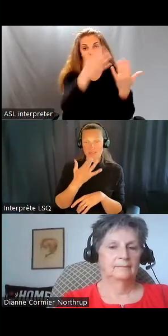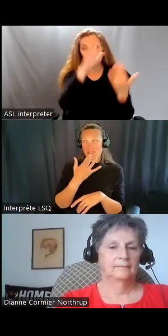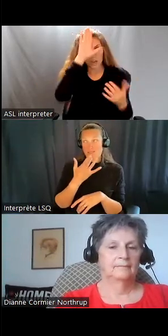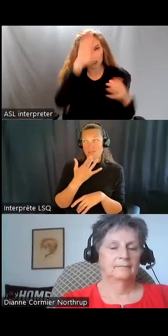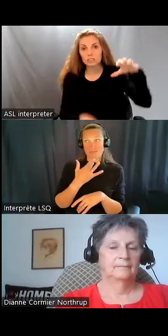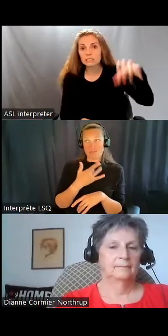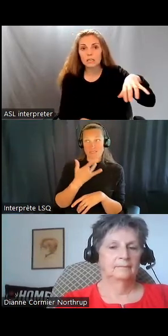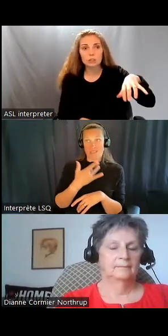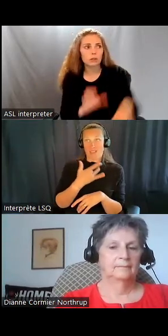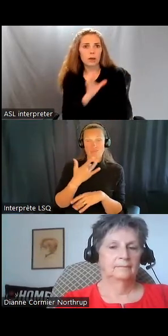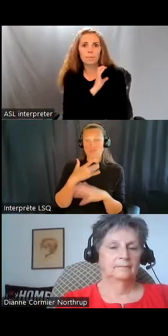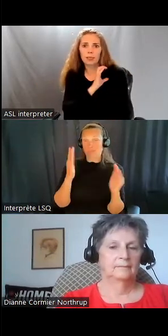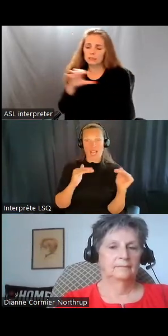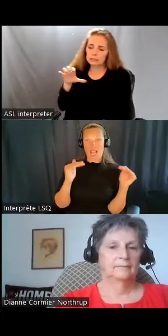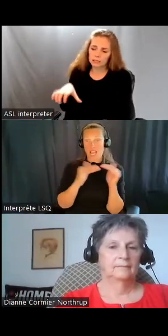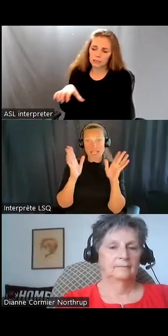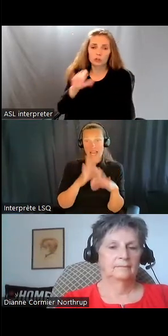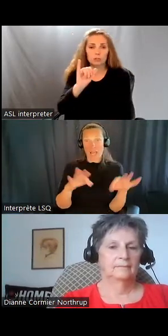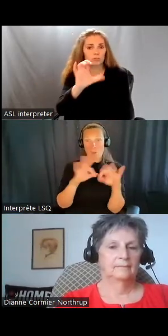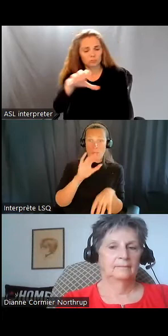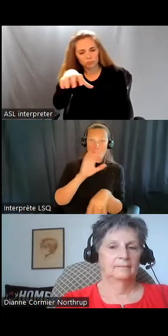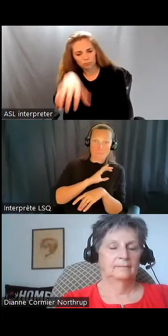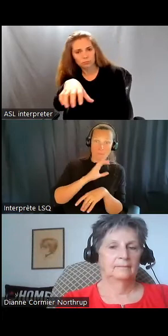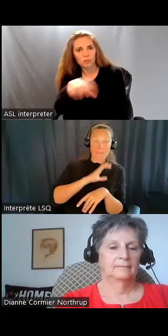pompiers, c'est aussi nécessaire que le poste de police.